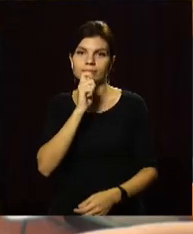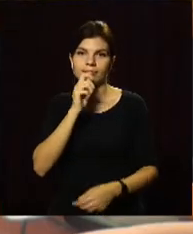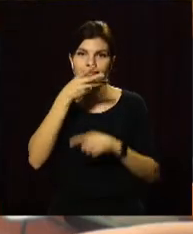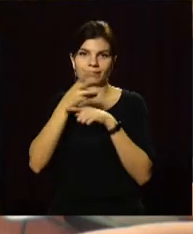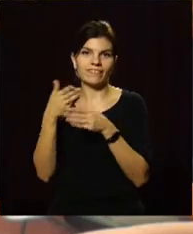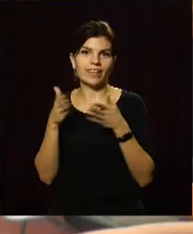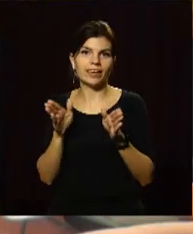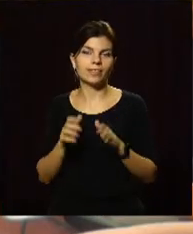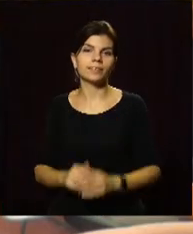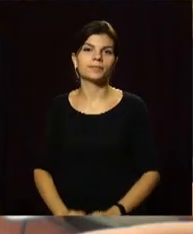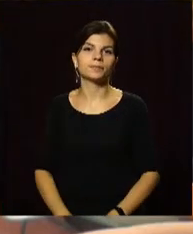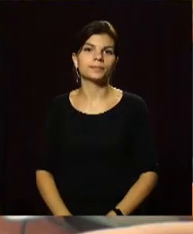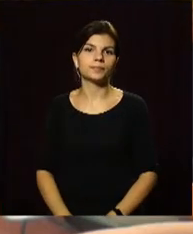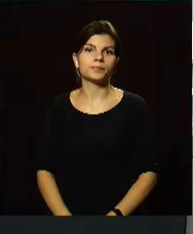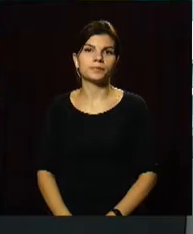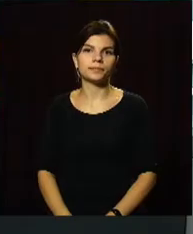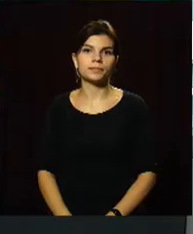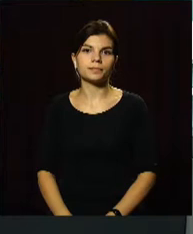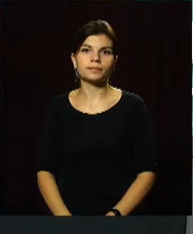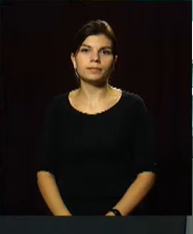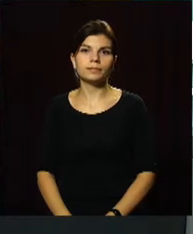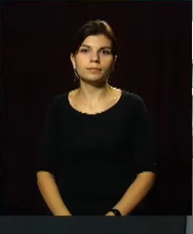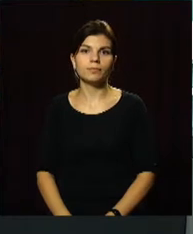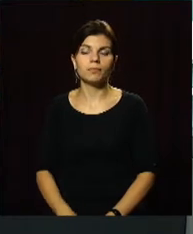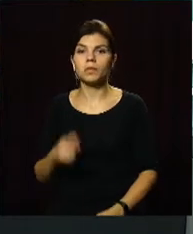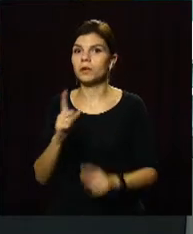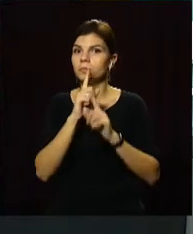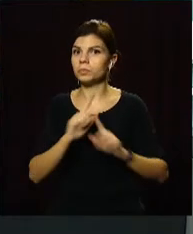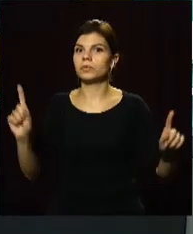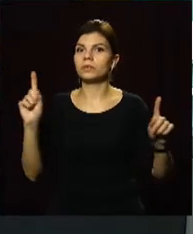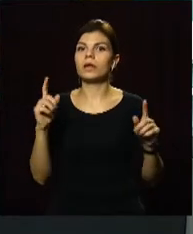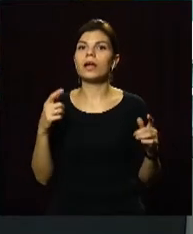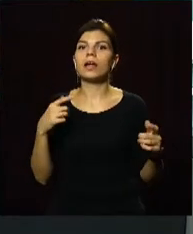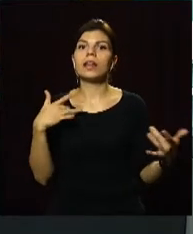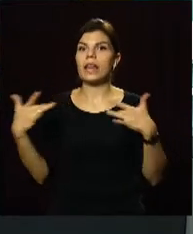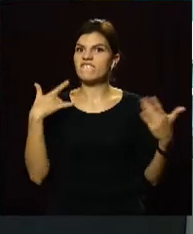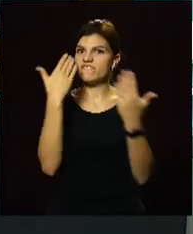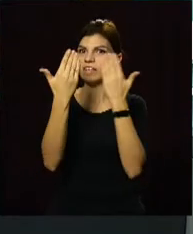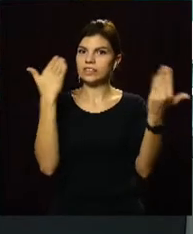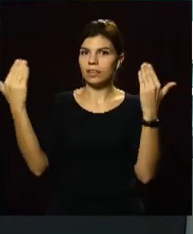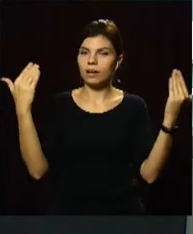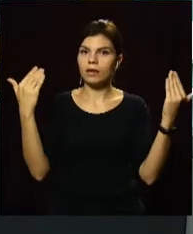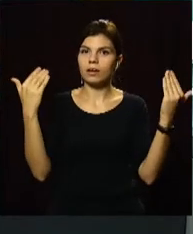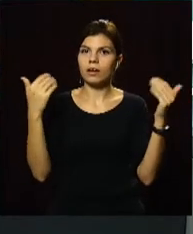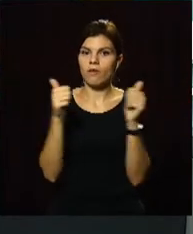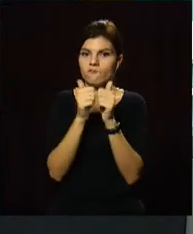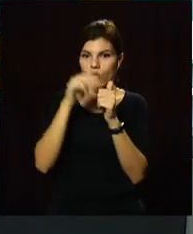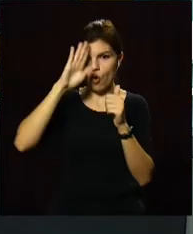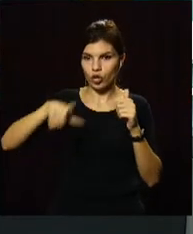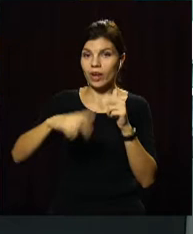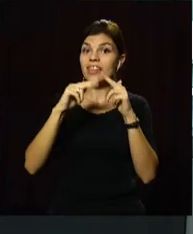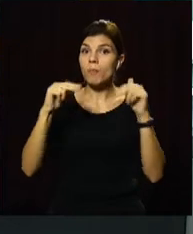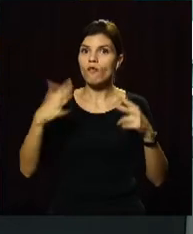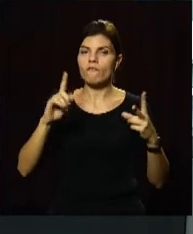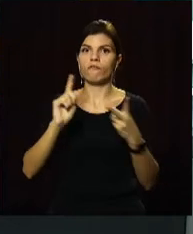телеканал «Відкритий». Унікальні перформанси, театральні вистави та сцена посеред річки. У Дніпрі вже